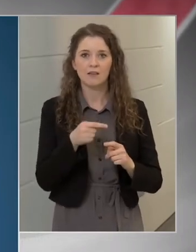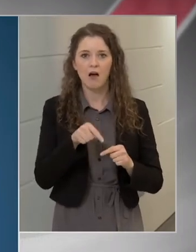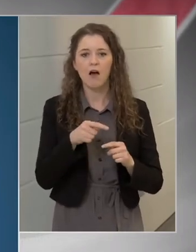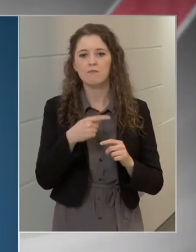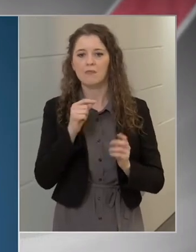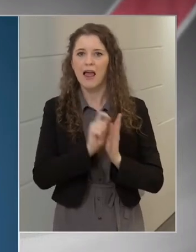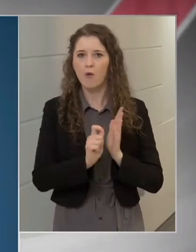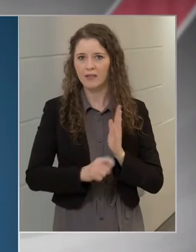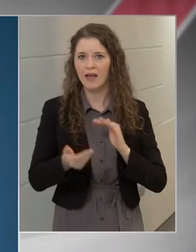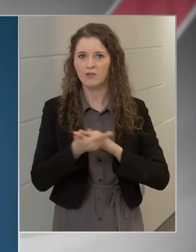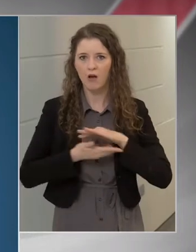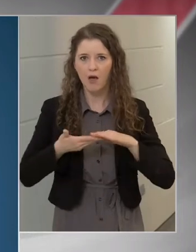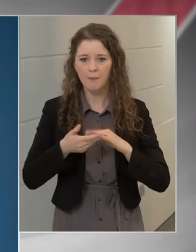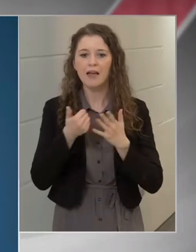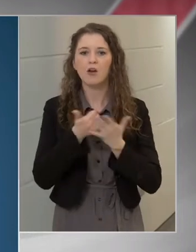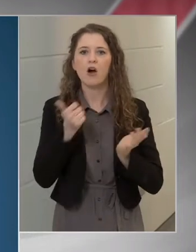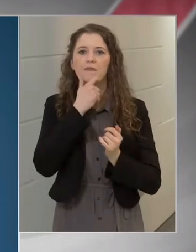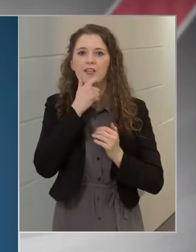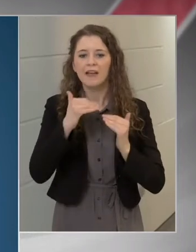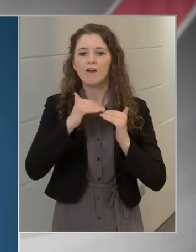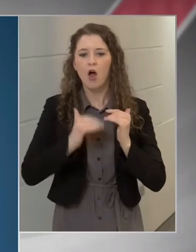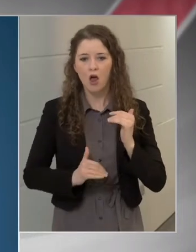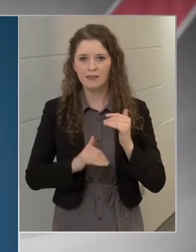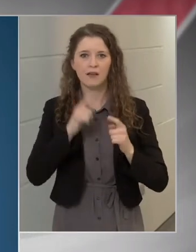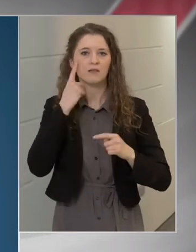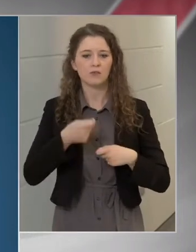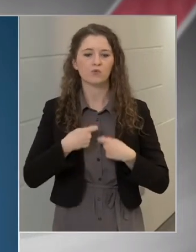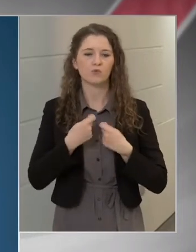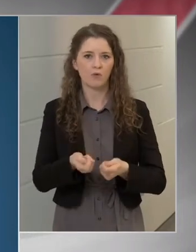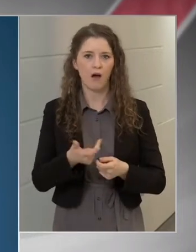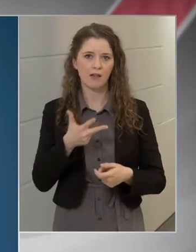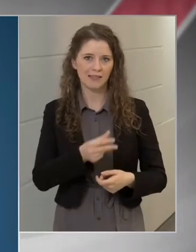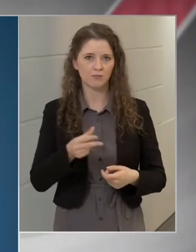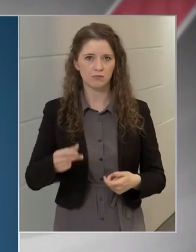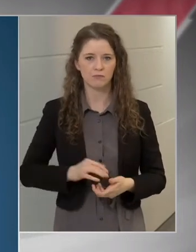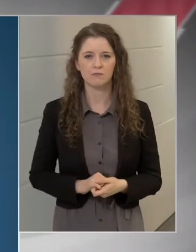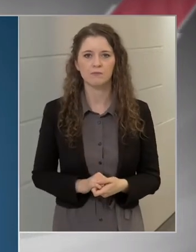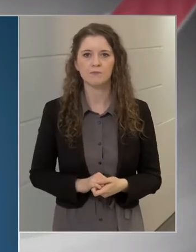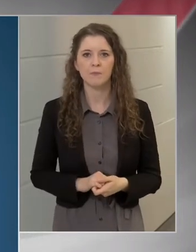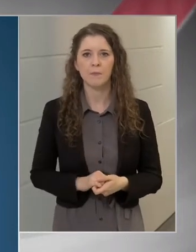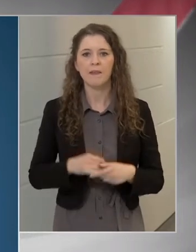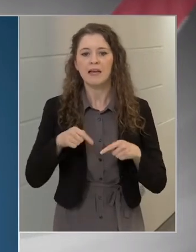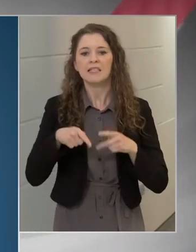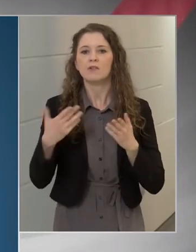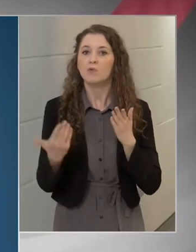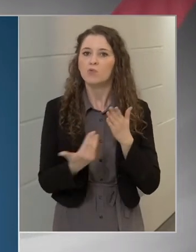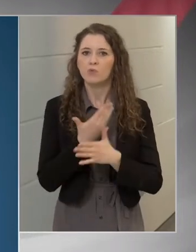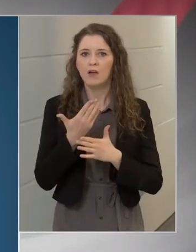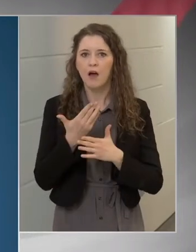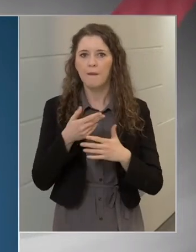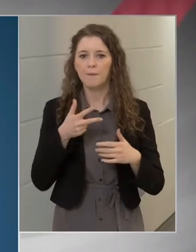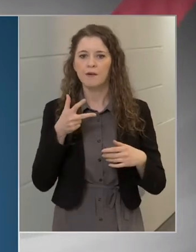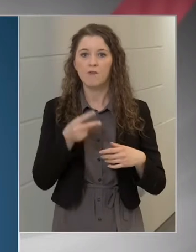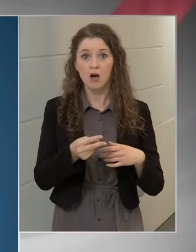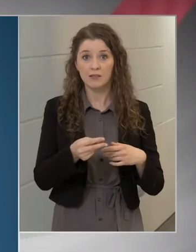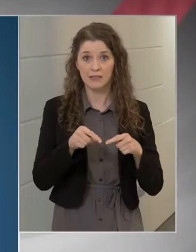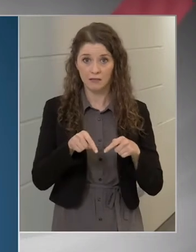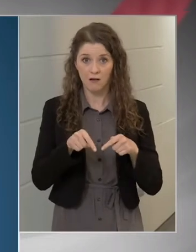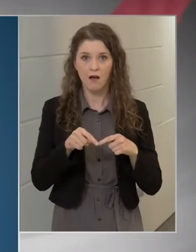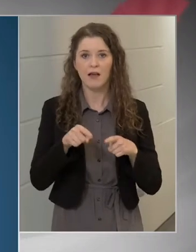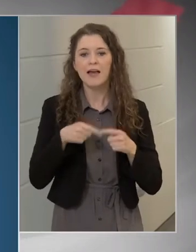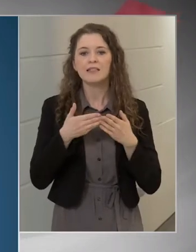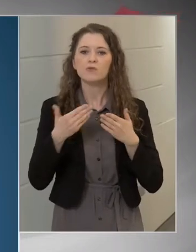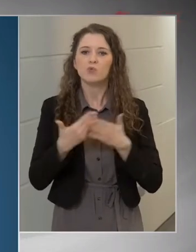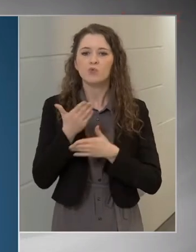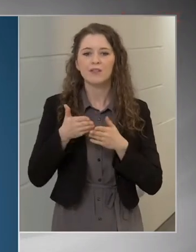a 60 év alattiaknak tudjuk adni. Ezért ezzel a vakcinával egy újabb célcsoport is megnyílik az oltási rendben.